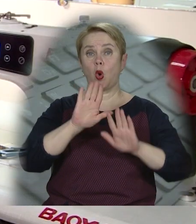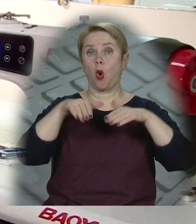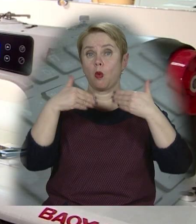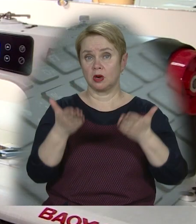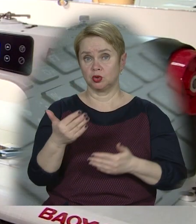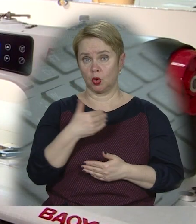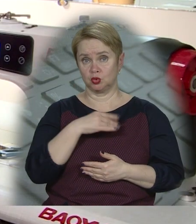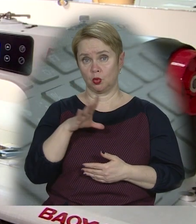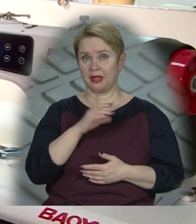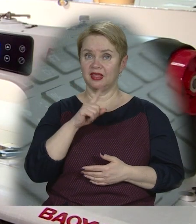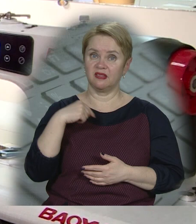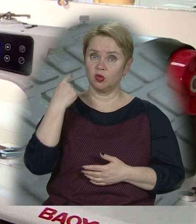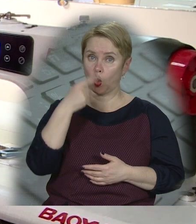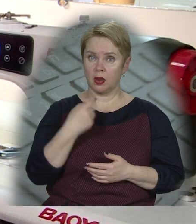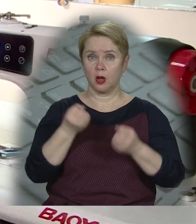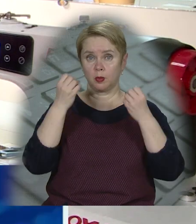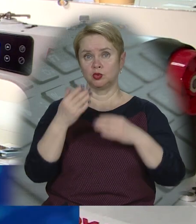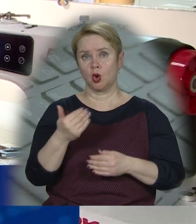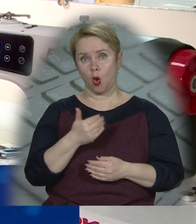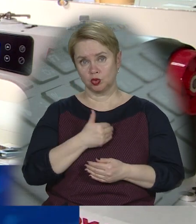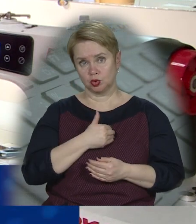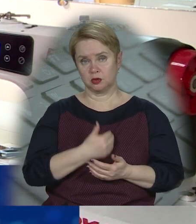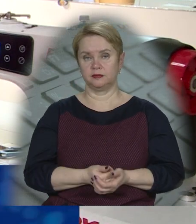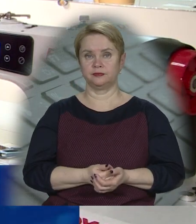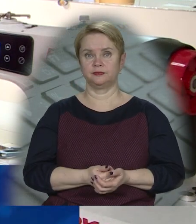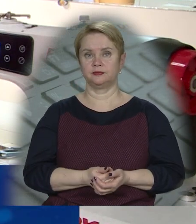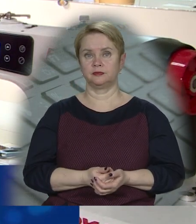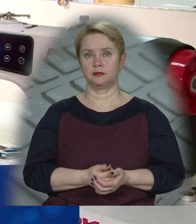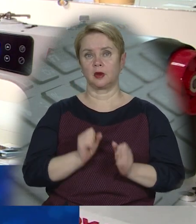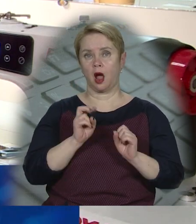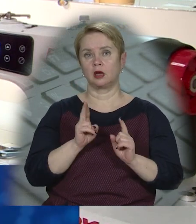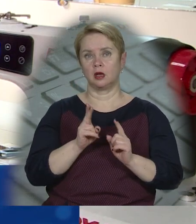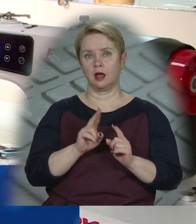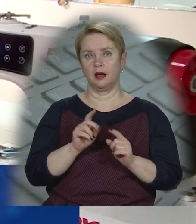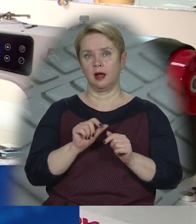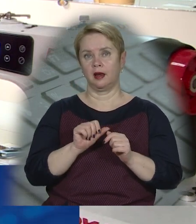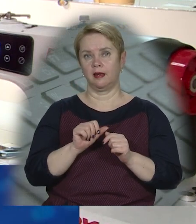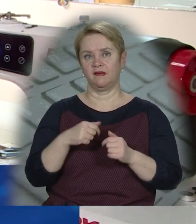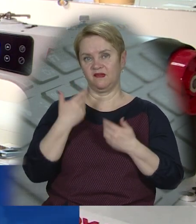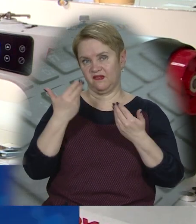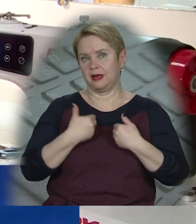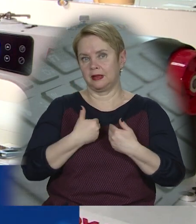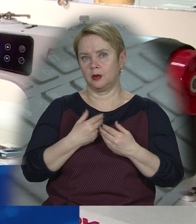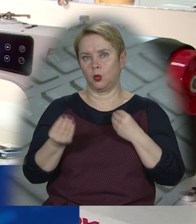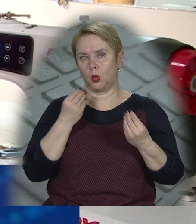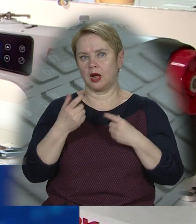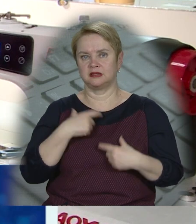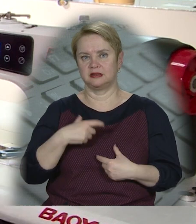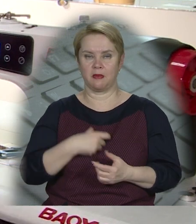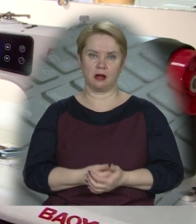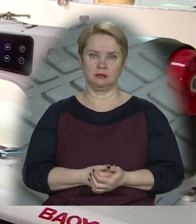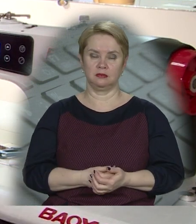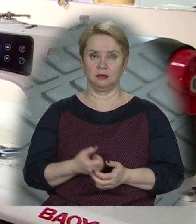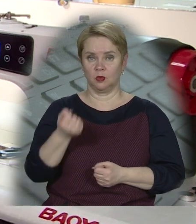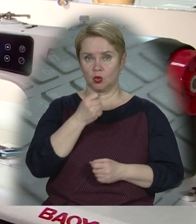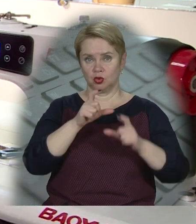хто звернується, хоче бути індивідуальним. Просто хоче якось відділитися, або вкрасити себе,